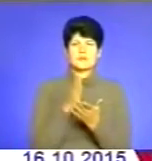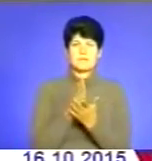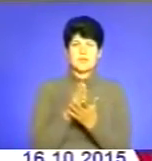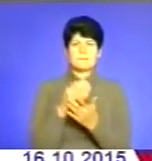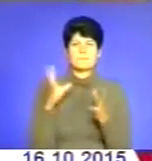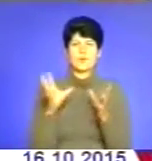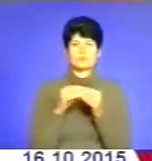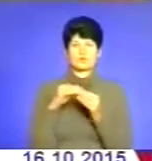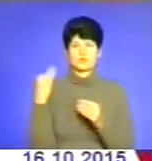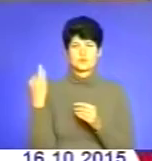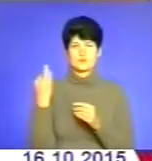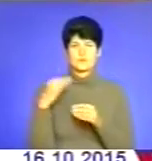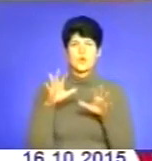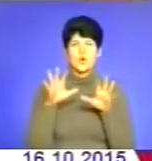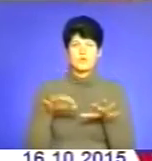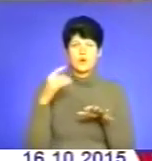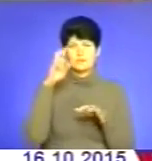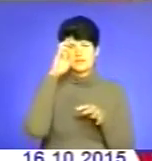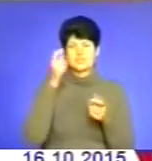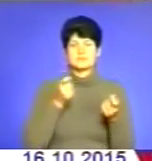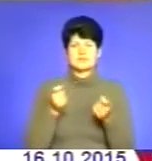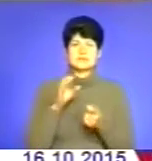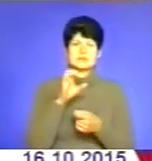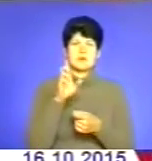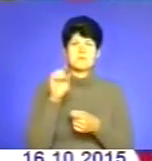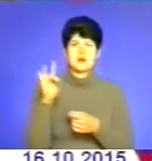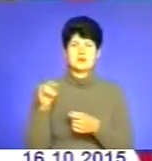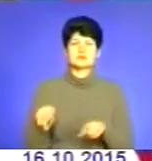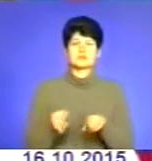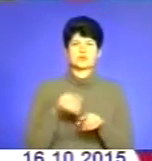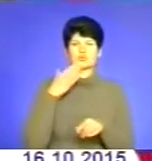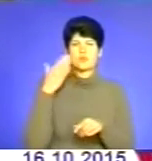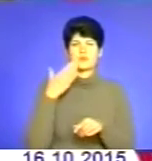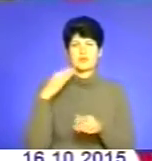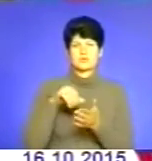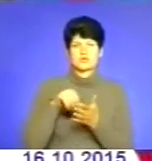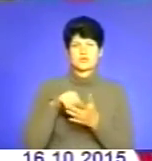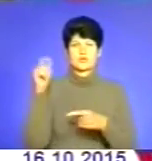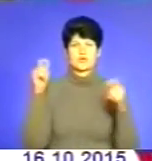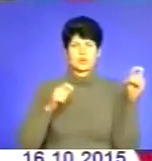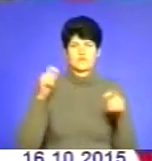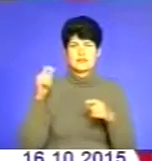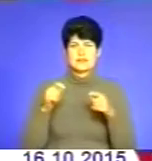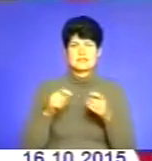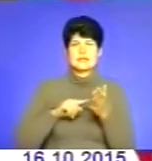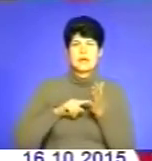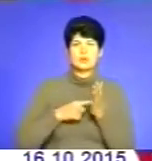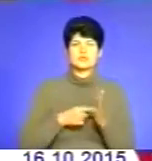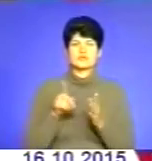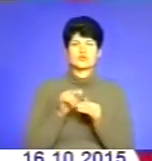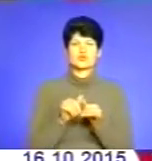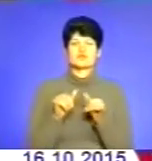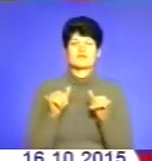історію. Голова облдержадміністрації Степан Барна теж доповідав перед учасниками конференції. Наголосив, що